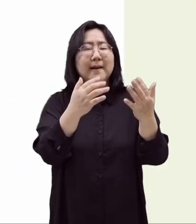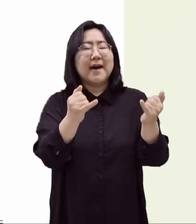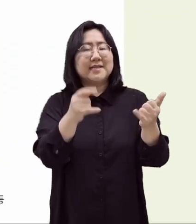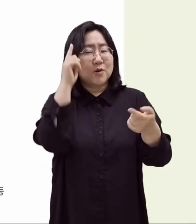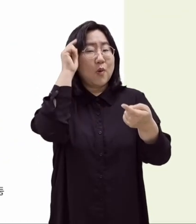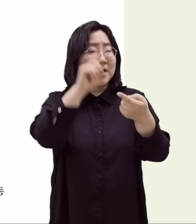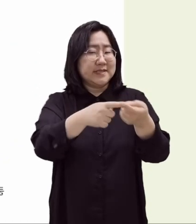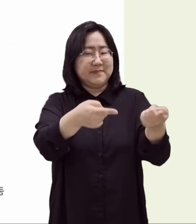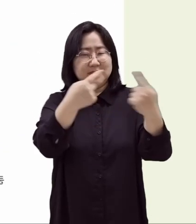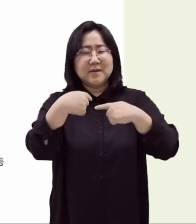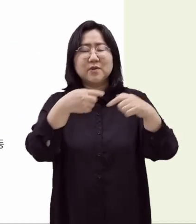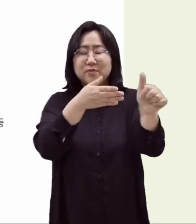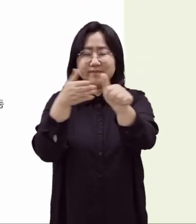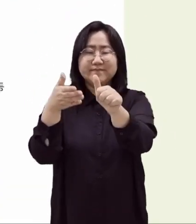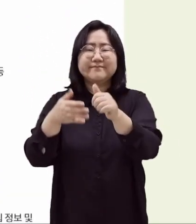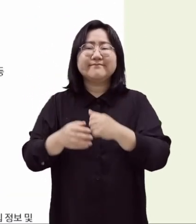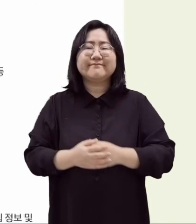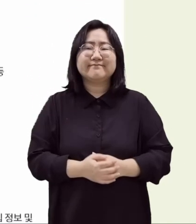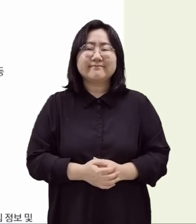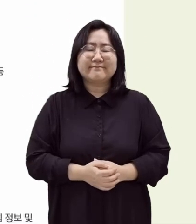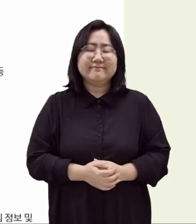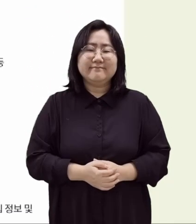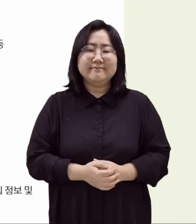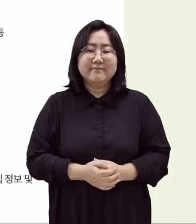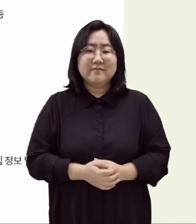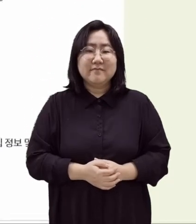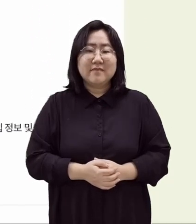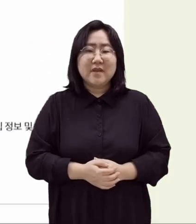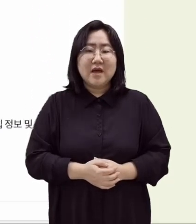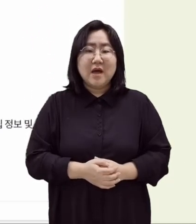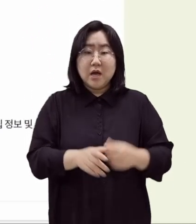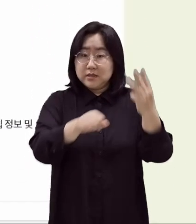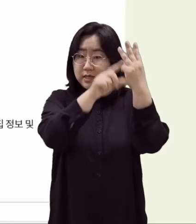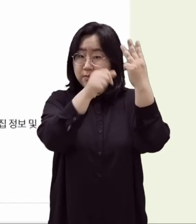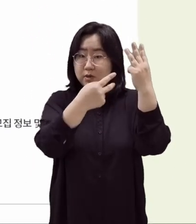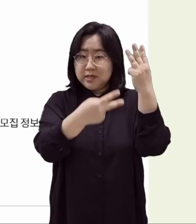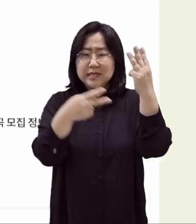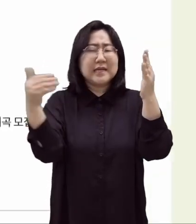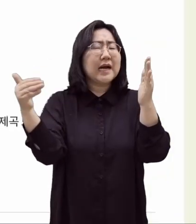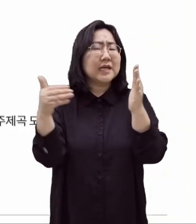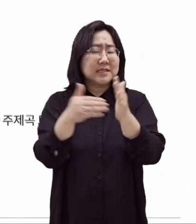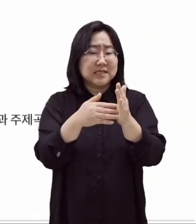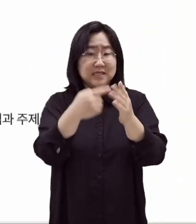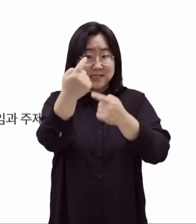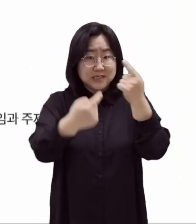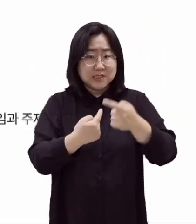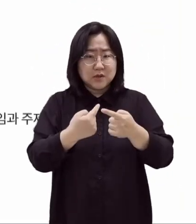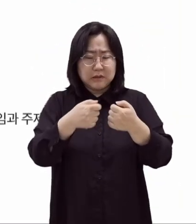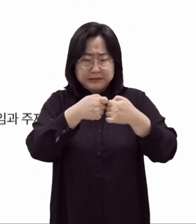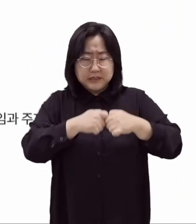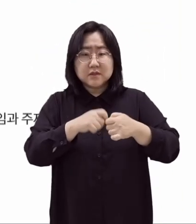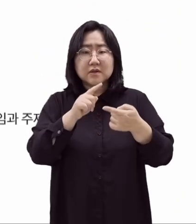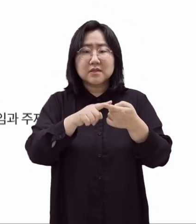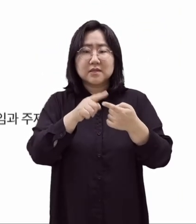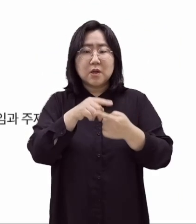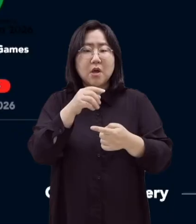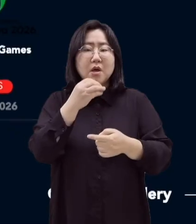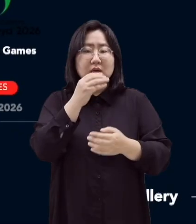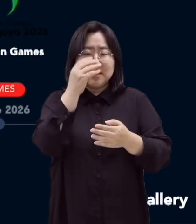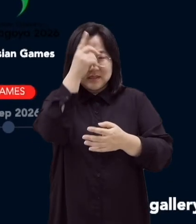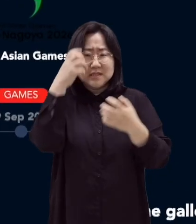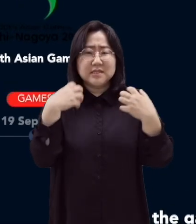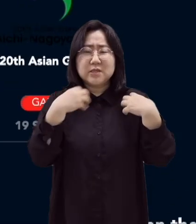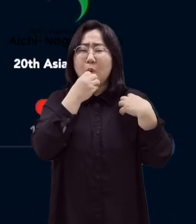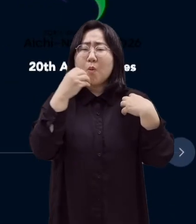관심과 참여 바랍니다. 응모 기간은 오는 3월 2일까지로 자세한 사항은 서귀포시 홈페이지나